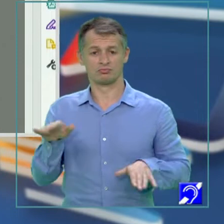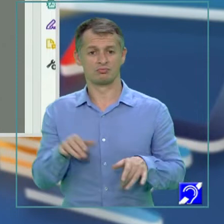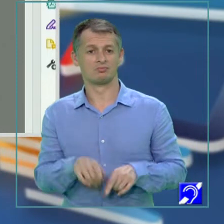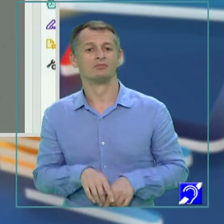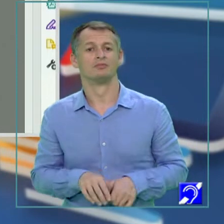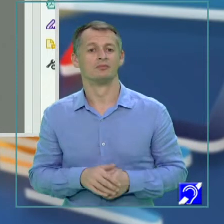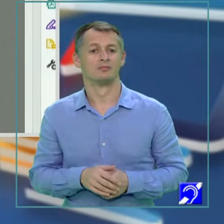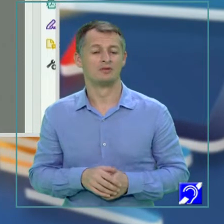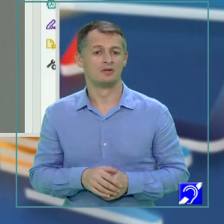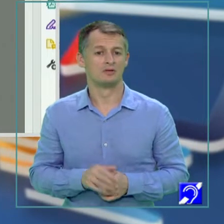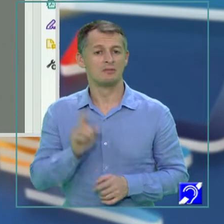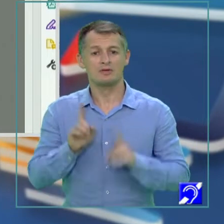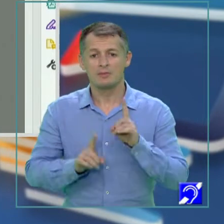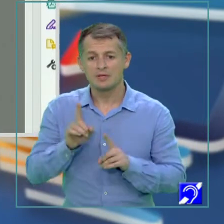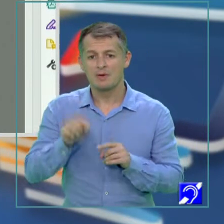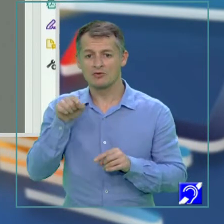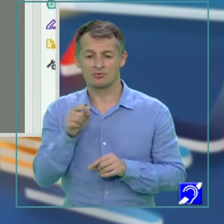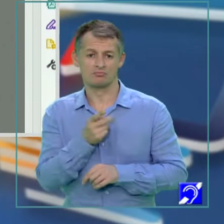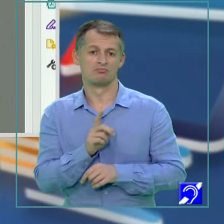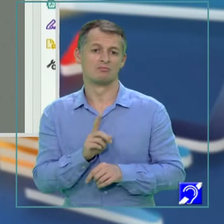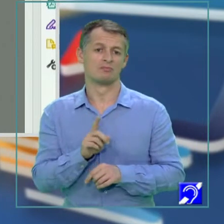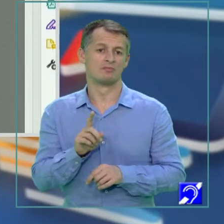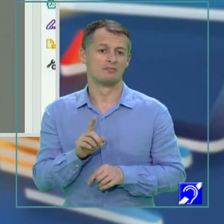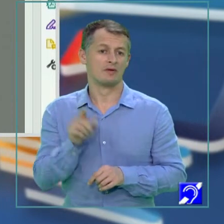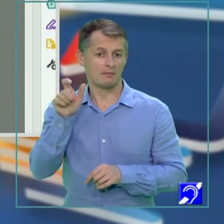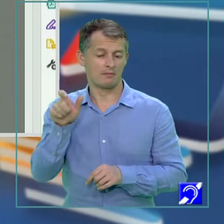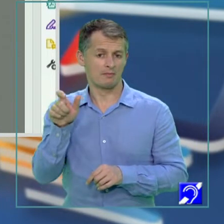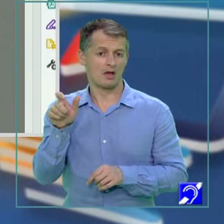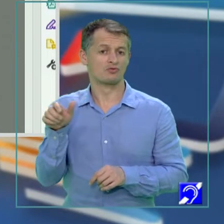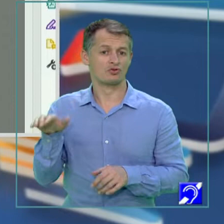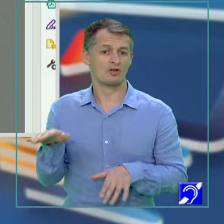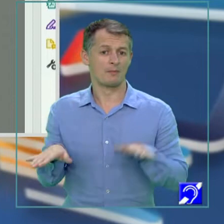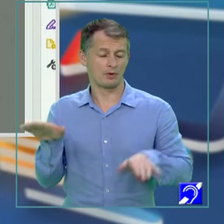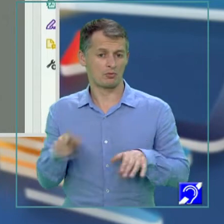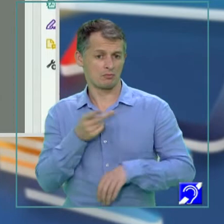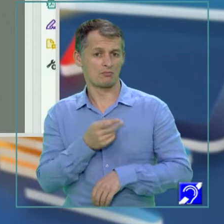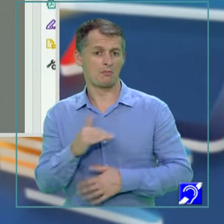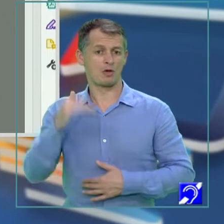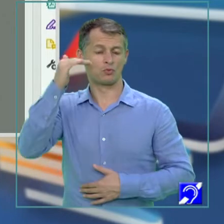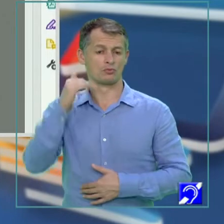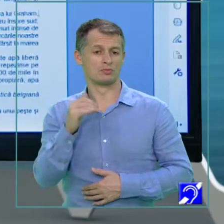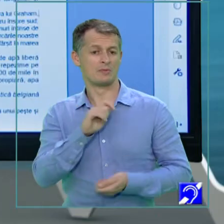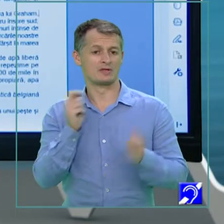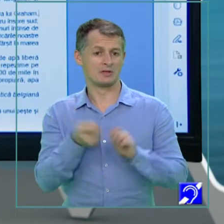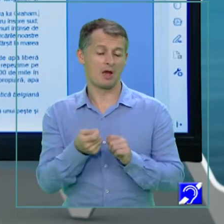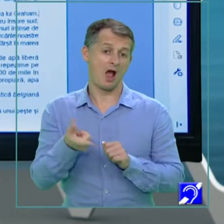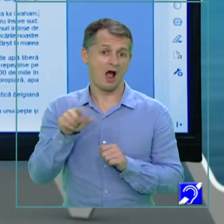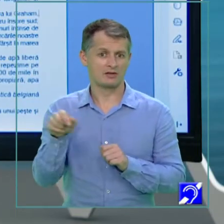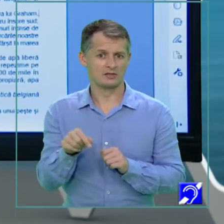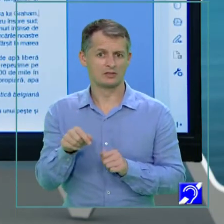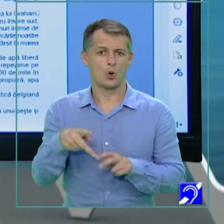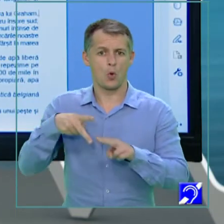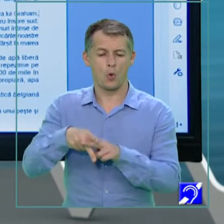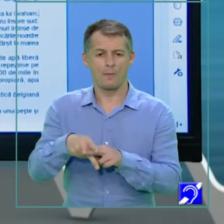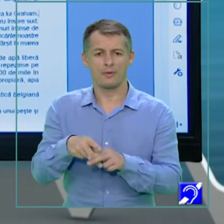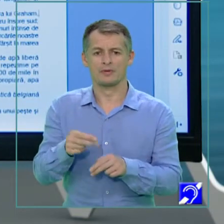Din timp în timp, aceste guvernante se schimbă, pe când alți adulți se ocupă cu hrana copiilor. Și foci am